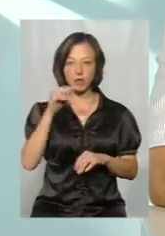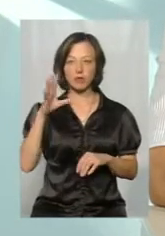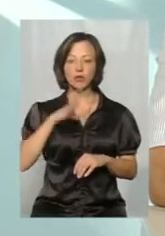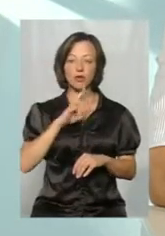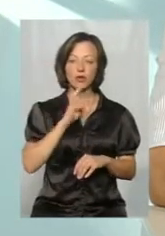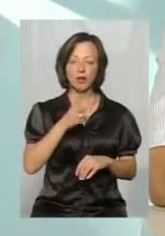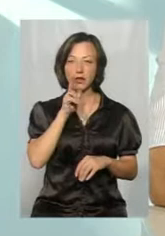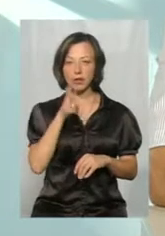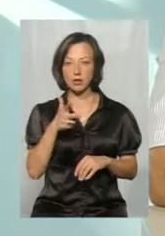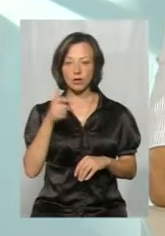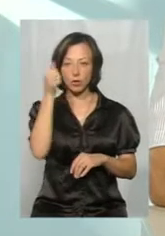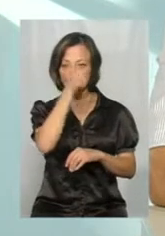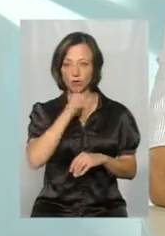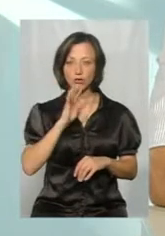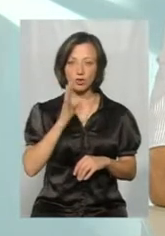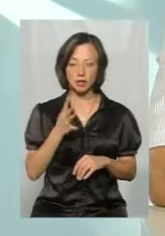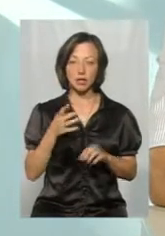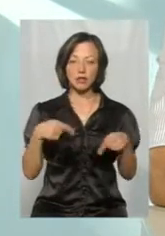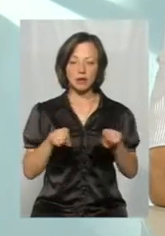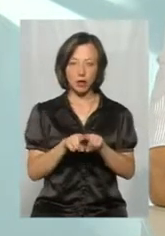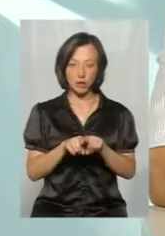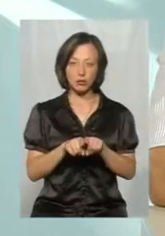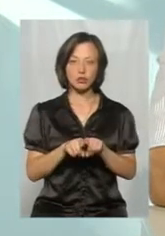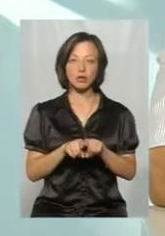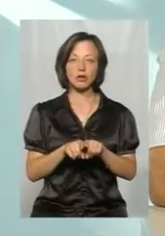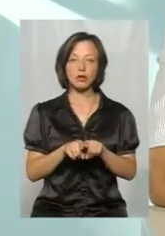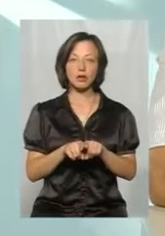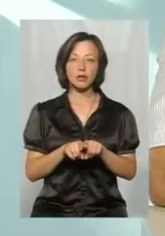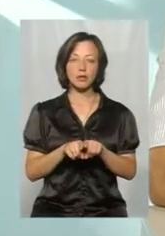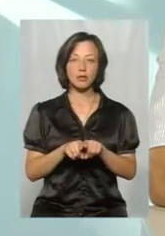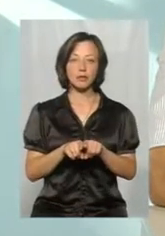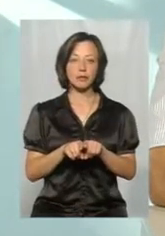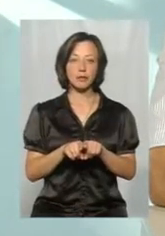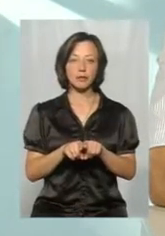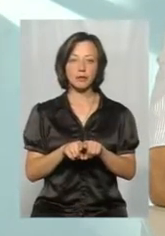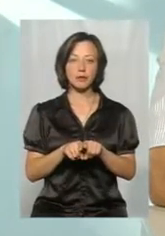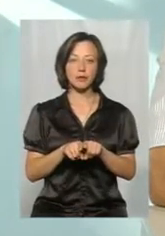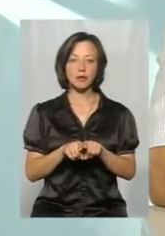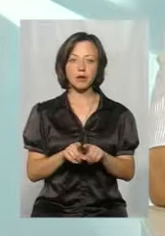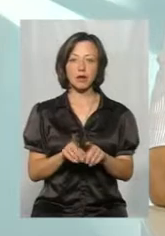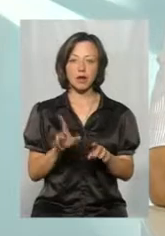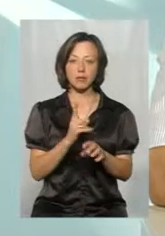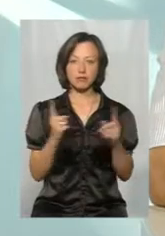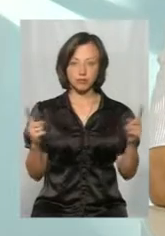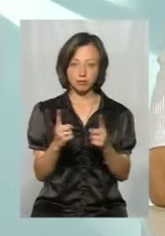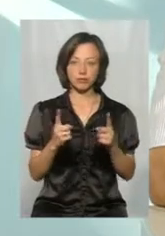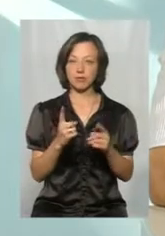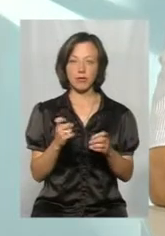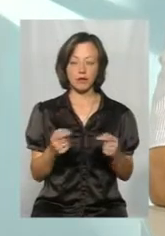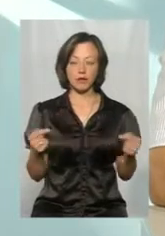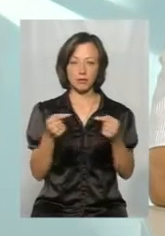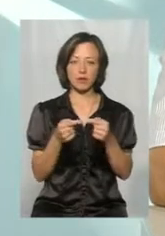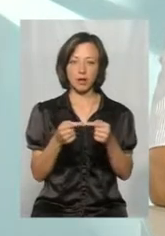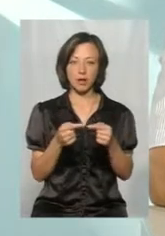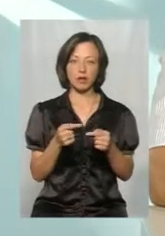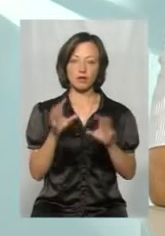два роки, хто три роки, хто чотири роки, вони також ставилися в певні рамки, які не зовсім відповідали